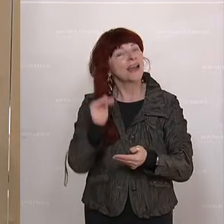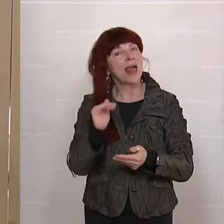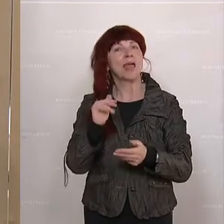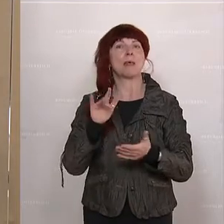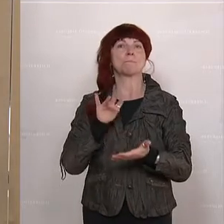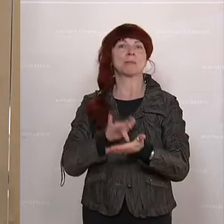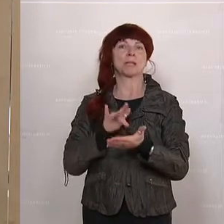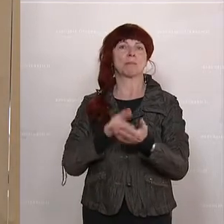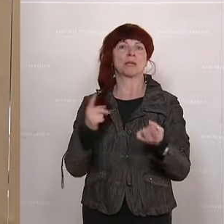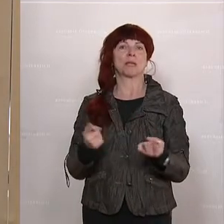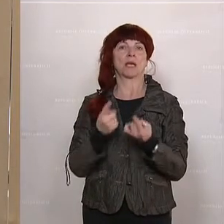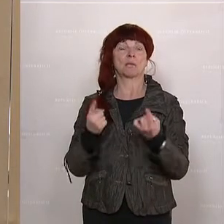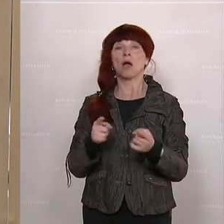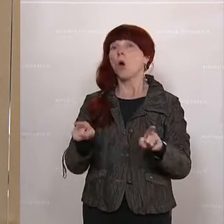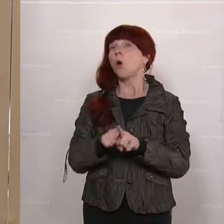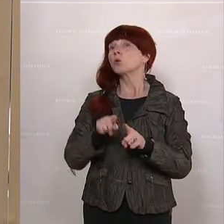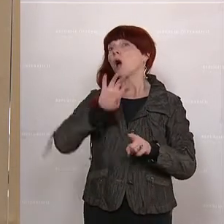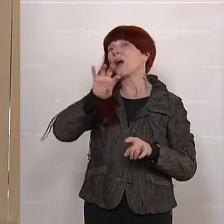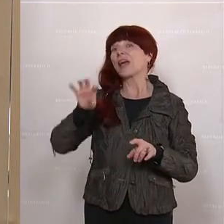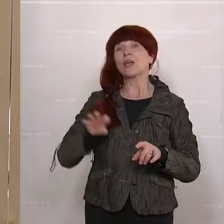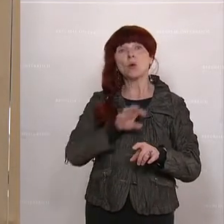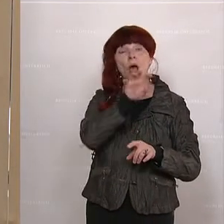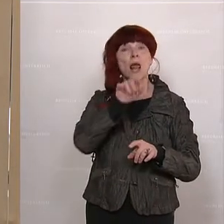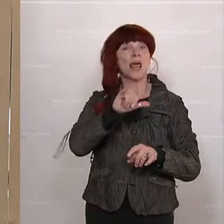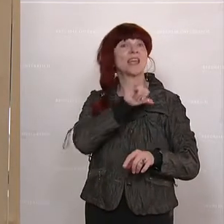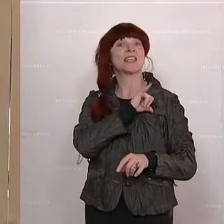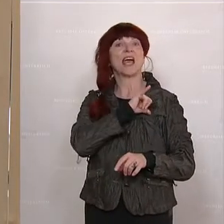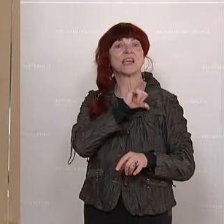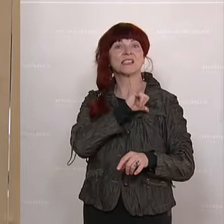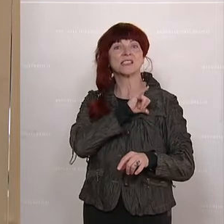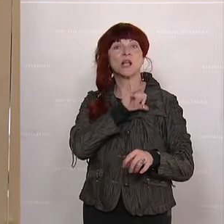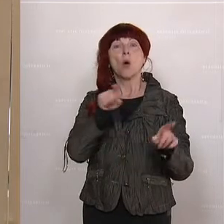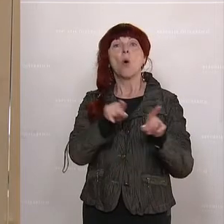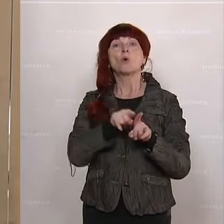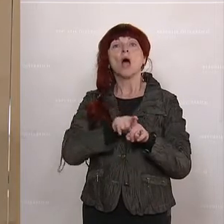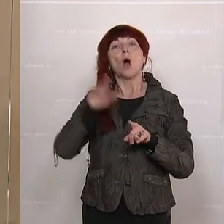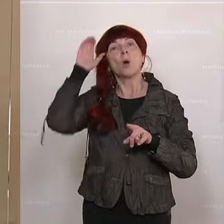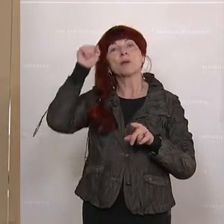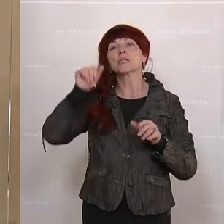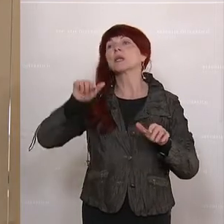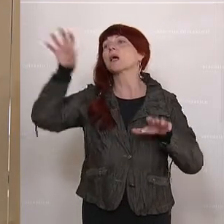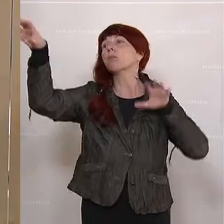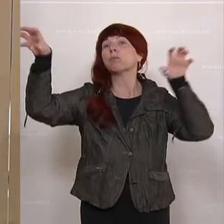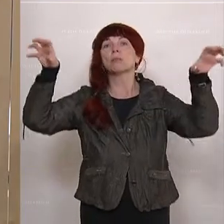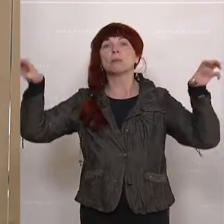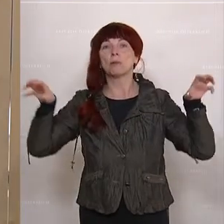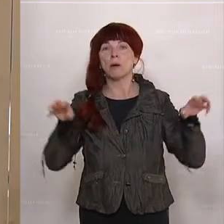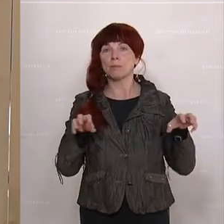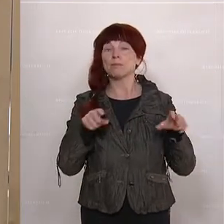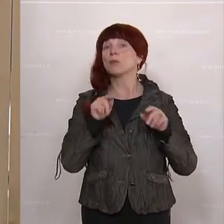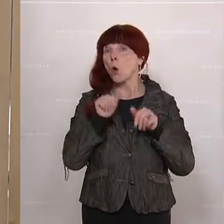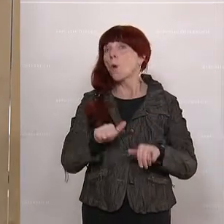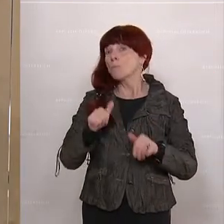regionalen Interessen und auch der abgelegenen Bezirke. Da geht es um den Finanzausgleich, den wir neu zu